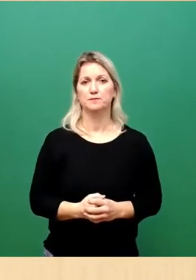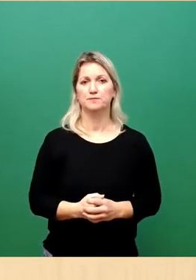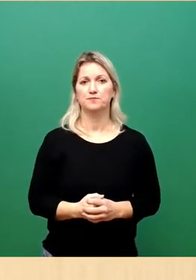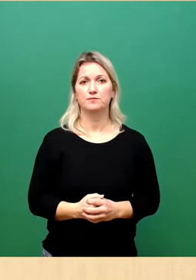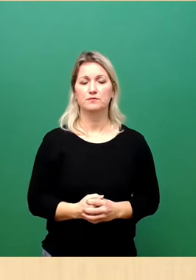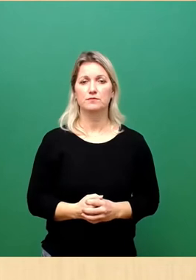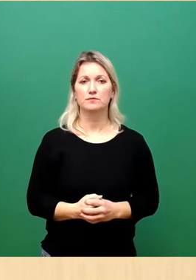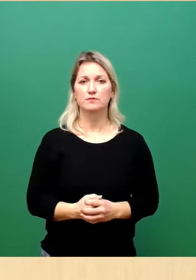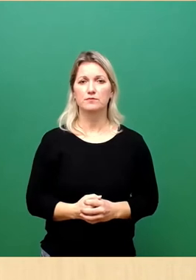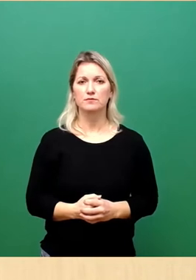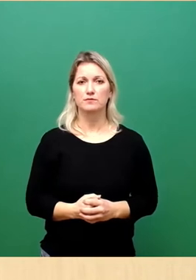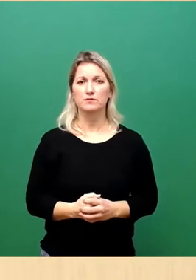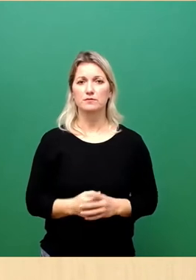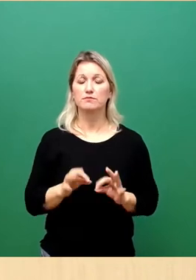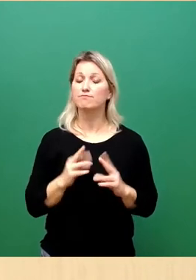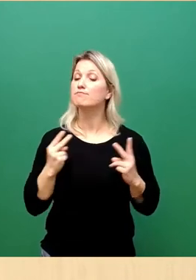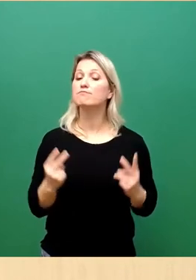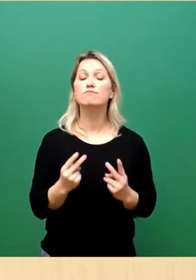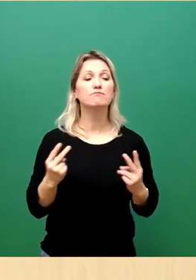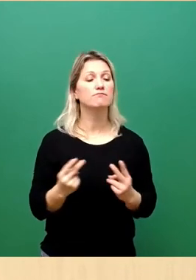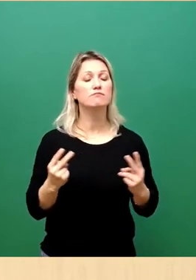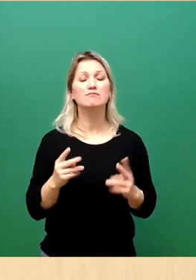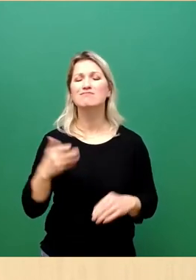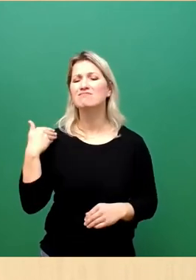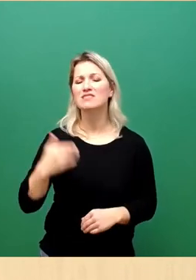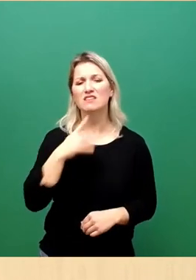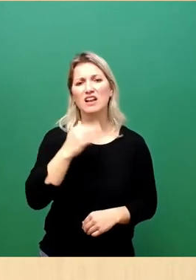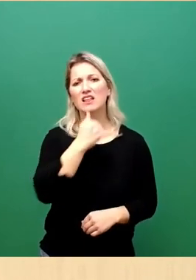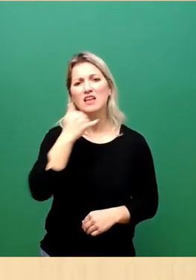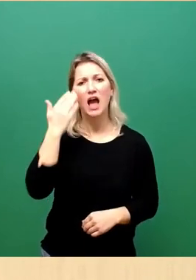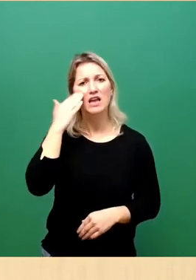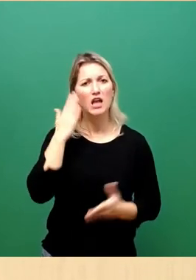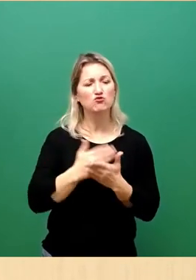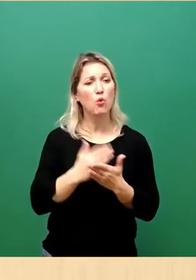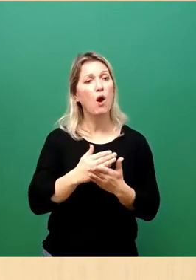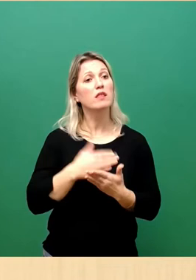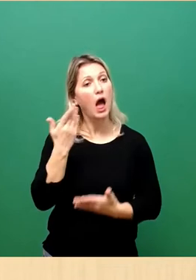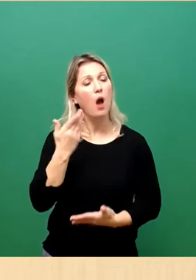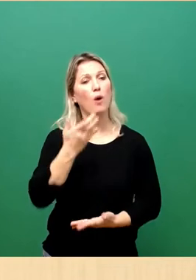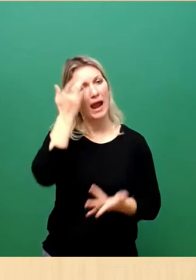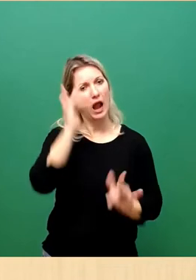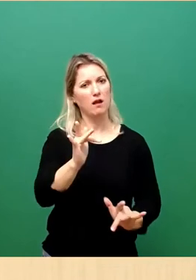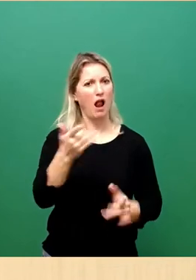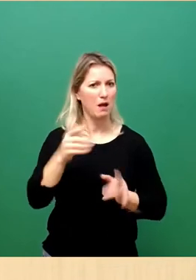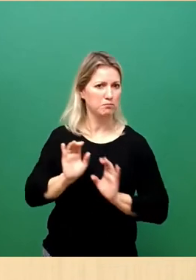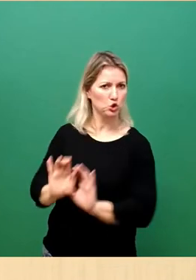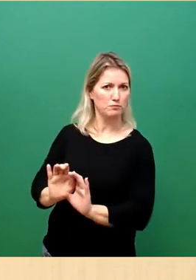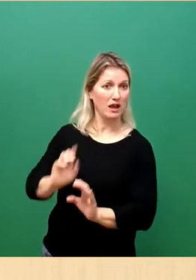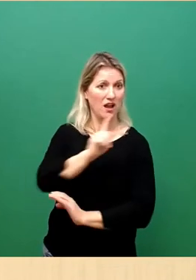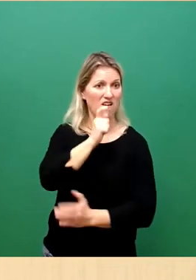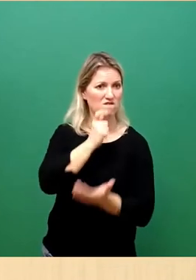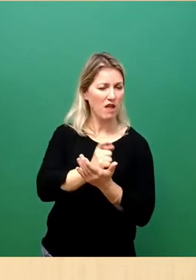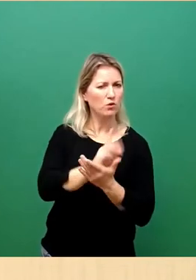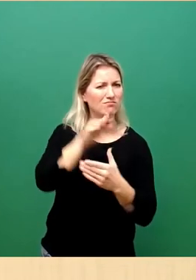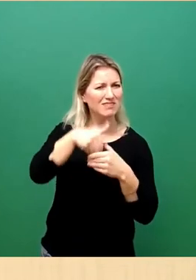Natürlich, natürlich ist die EU, und ist seit Jahren bekannt, für illegale Pushbacks verantwortlich. Ich will nur mal sagen, was Pushbacks sind.